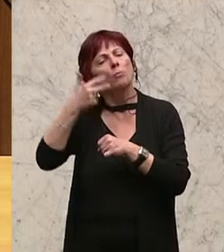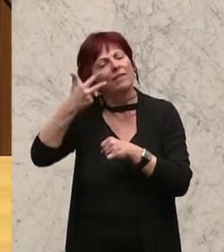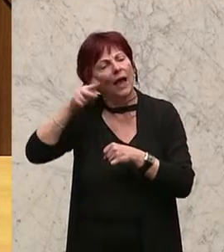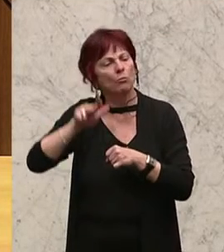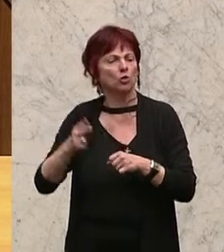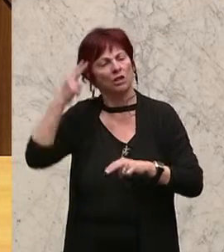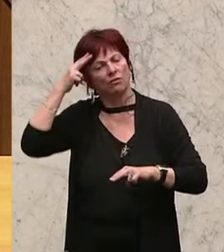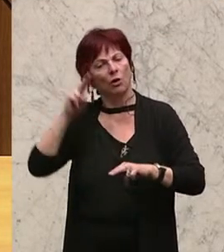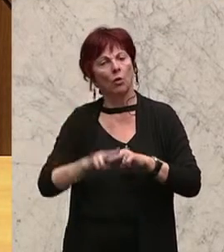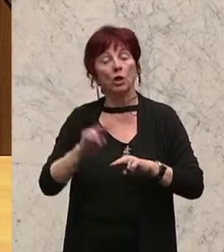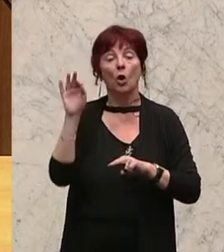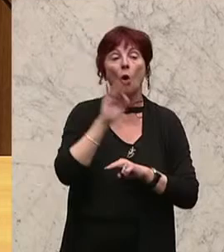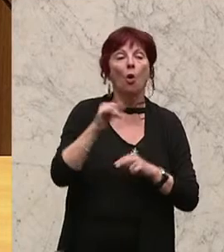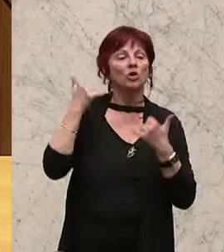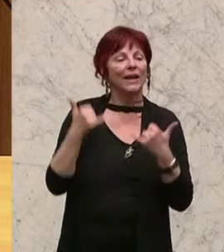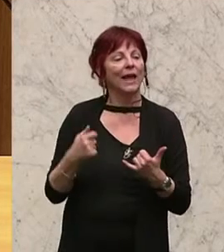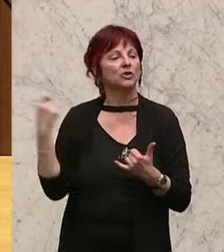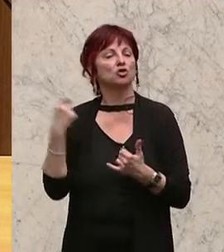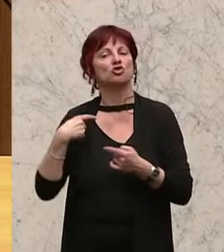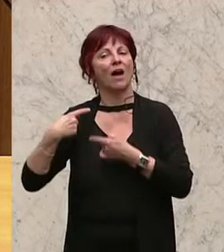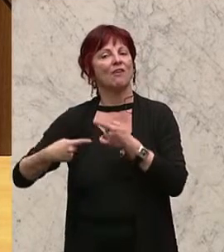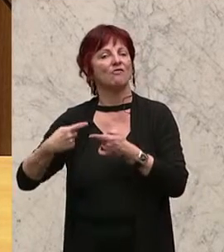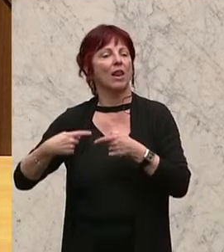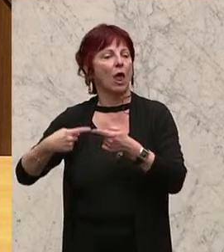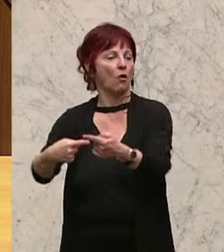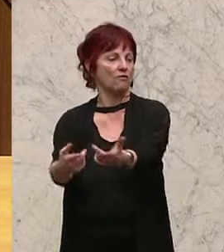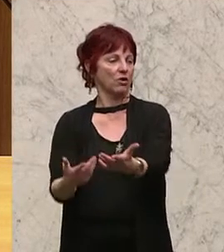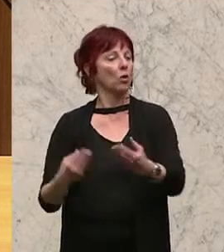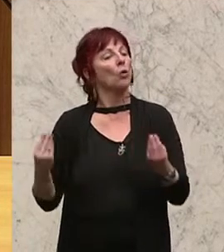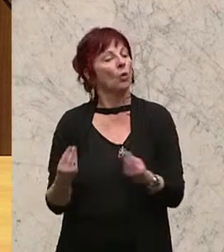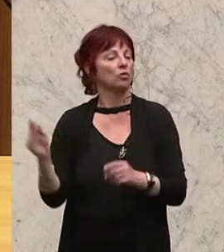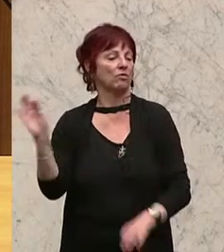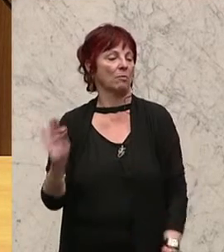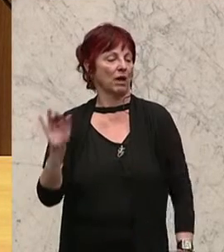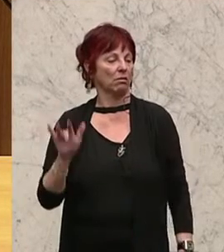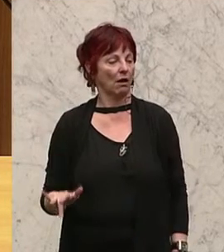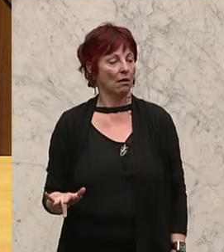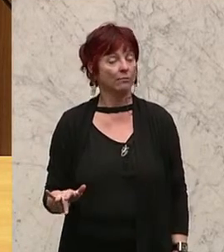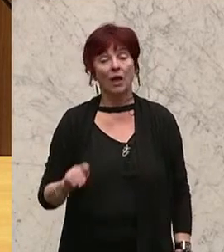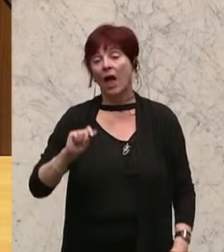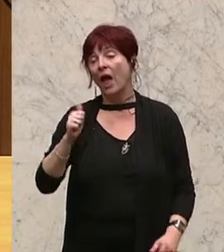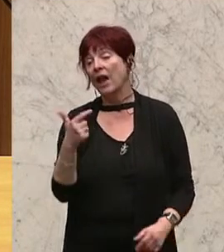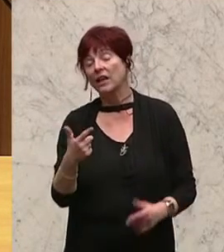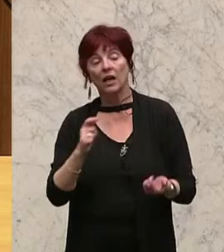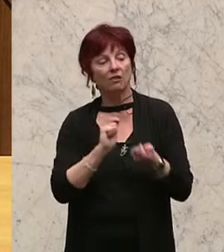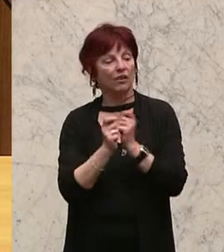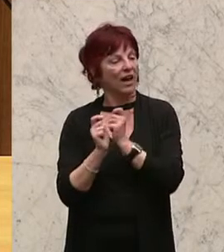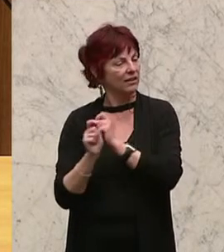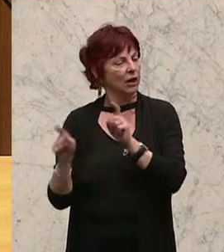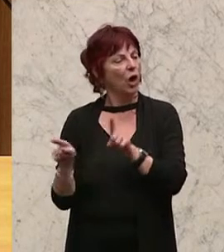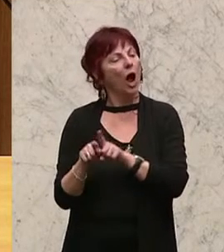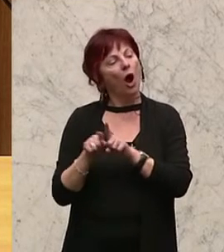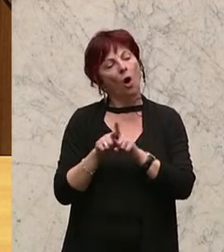eines Verbrechens ein Strafverfahren eingeleitet wurde. Einige der vorliegenden Änderungen sind auch der Umsetzung von EuGH